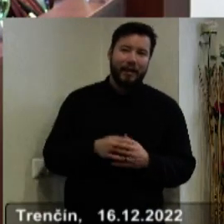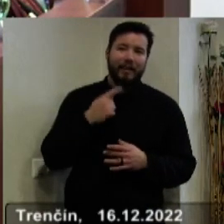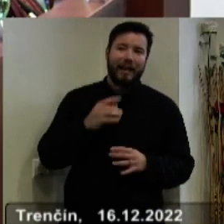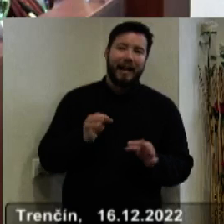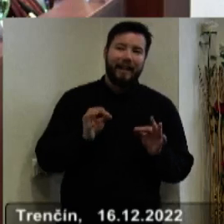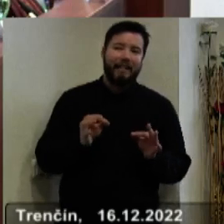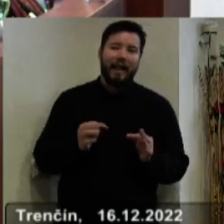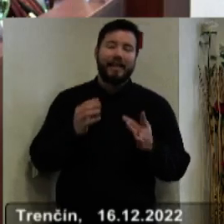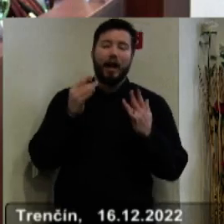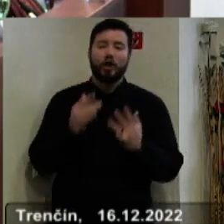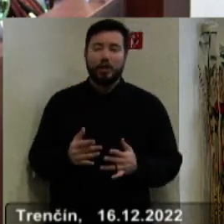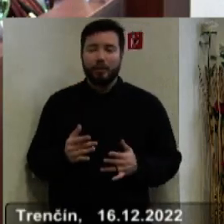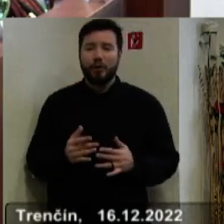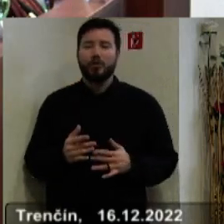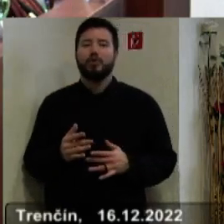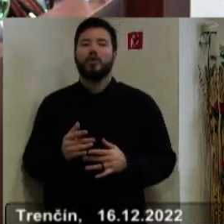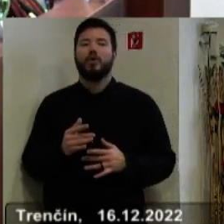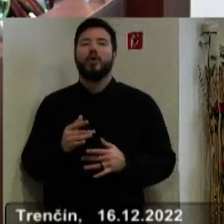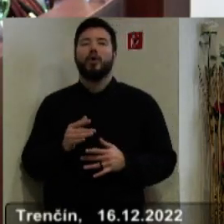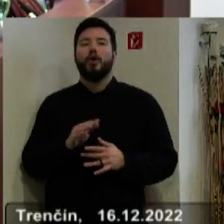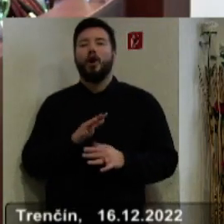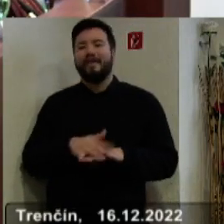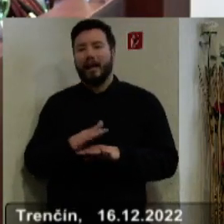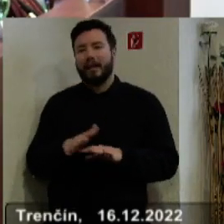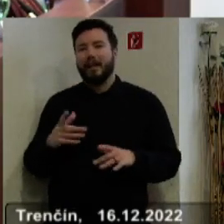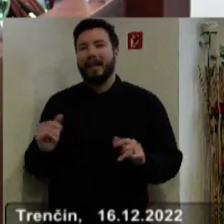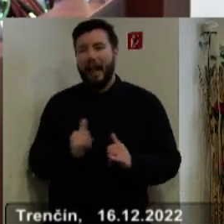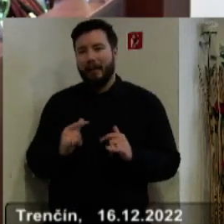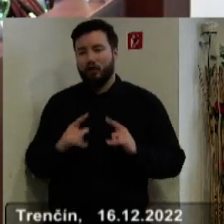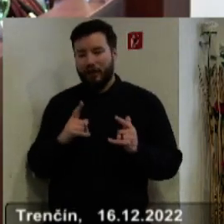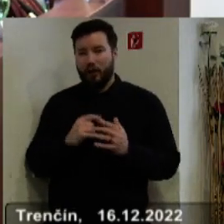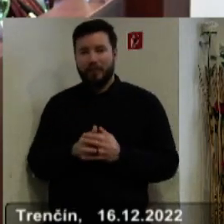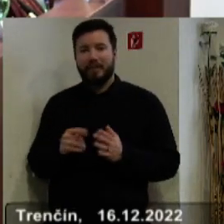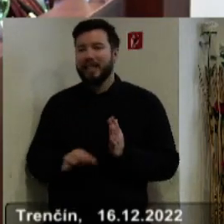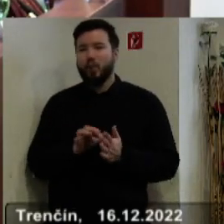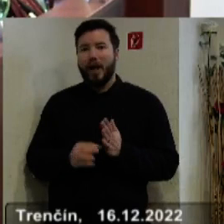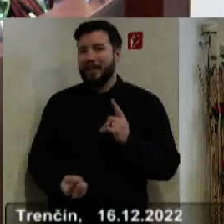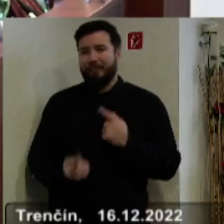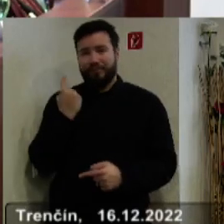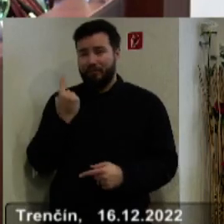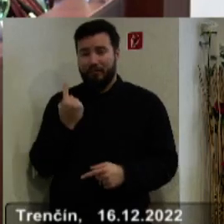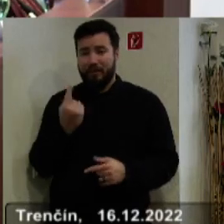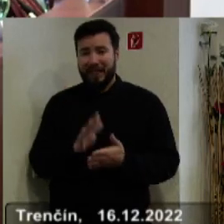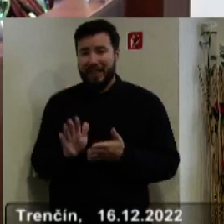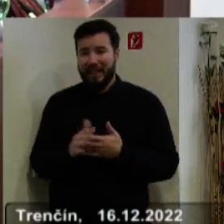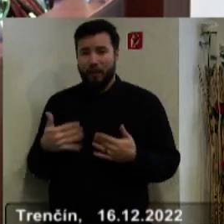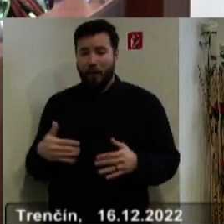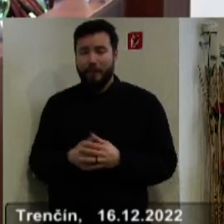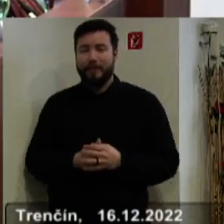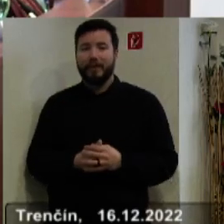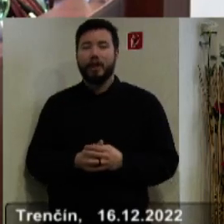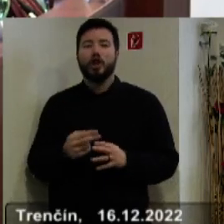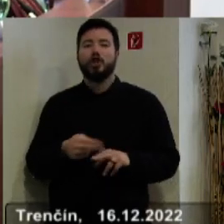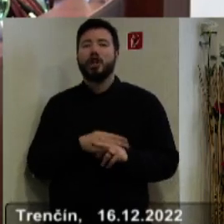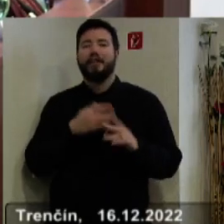tohto rozpočtu preveria až reálny život. Situácia je taká, aká nikdy nebola. Nie je schválený, opakujem sa, nie je